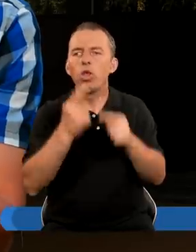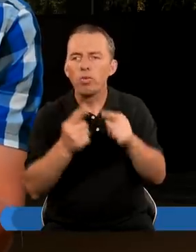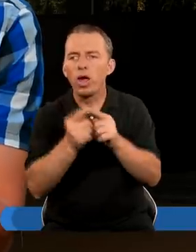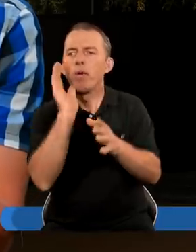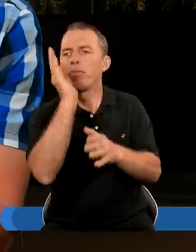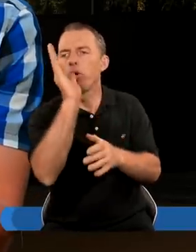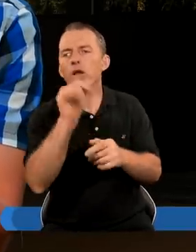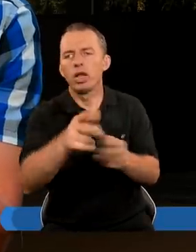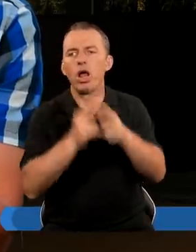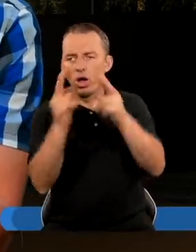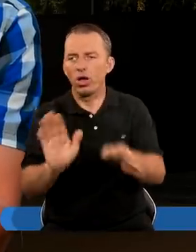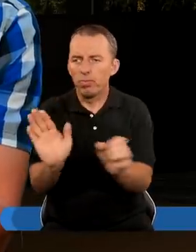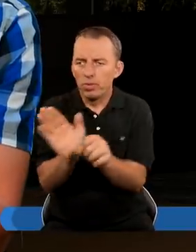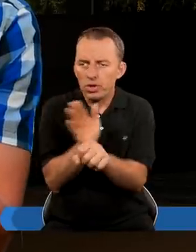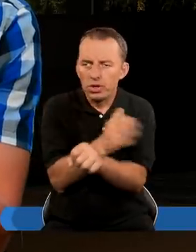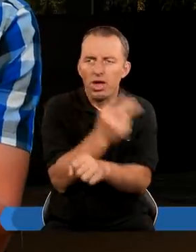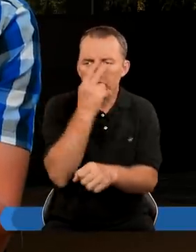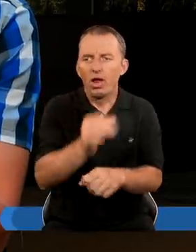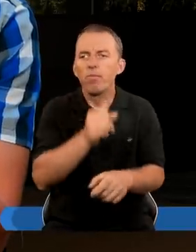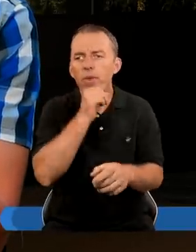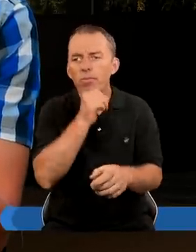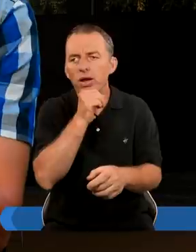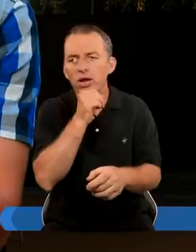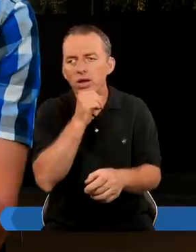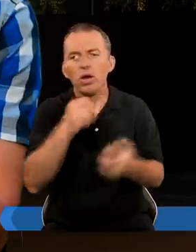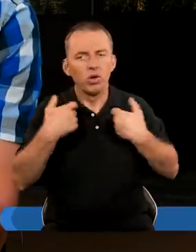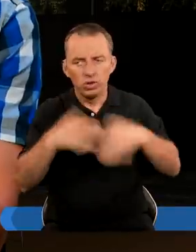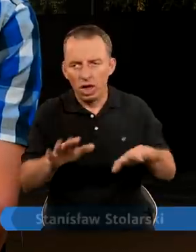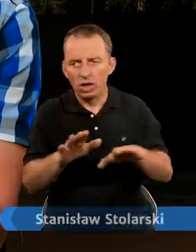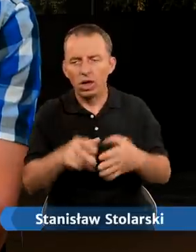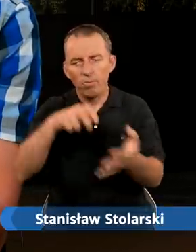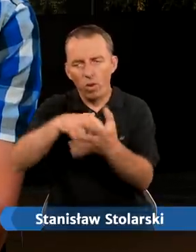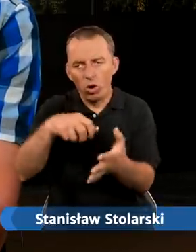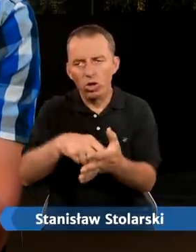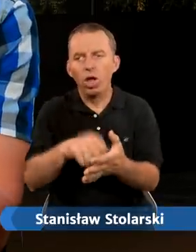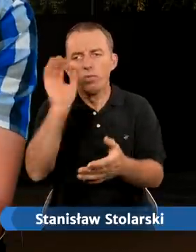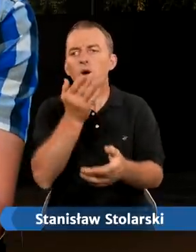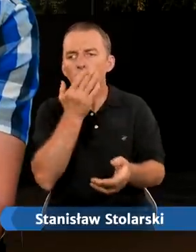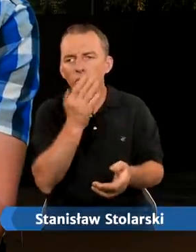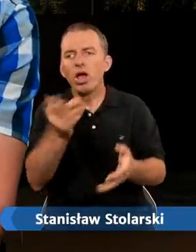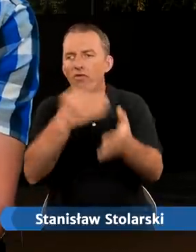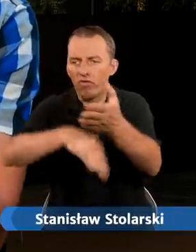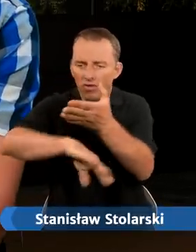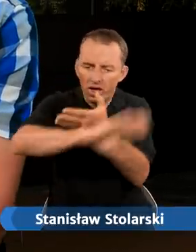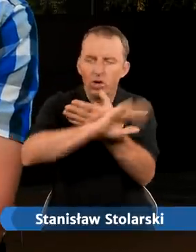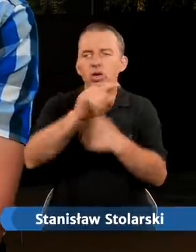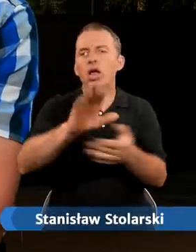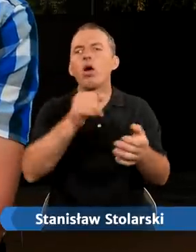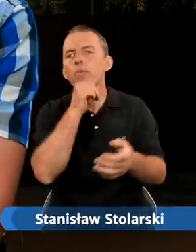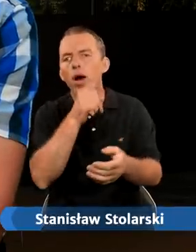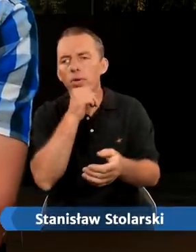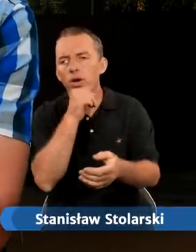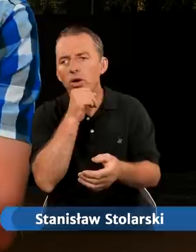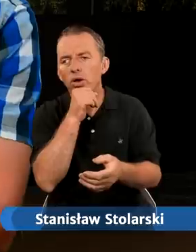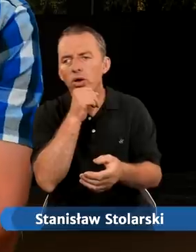A dopiero Później Jak ten okres Mija I widać Że z tym Babilon No ten Babilon Nie chce pokutować To Bóg mówi Wychodźcie z tego